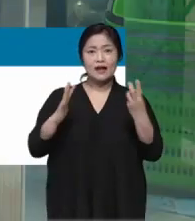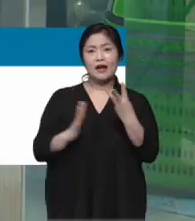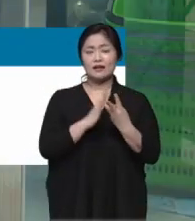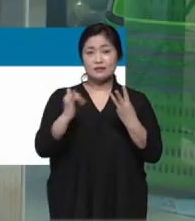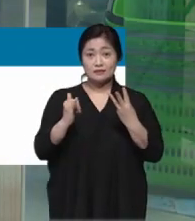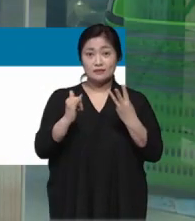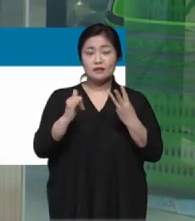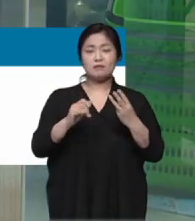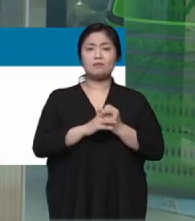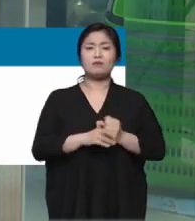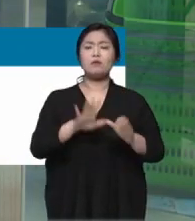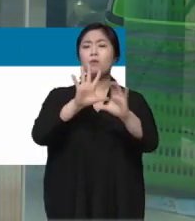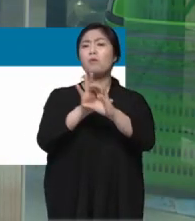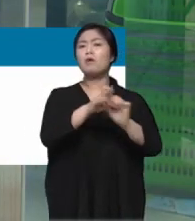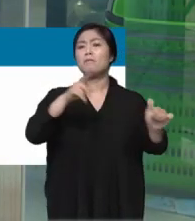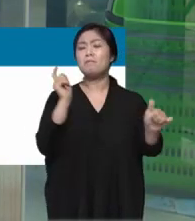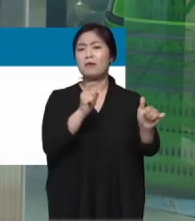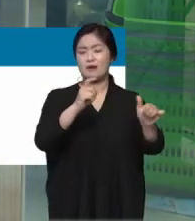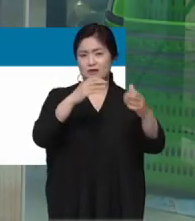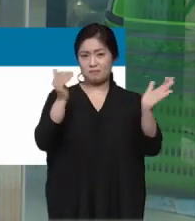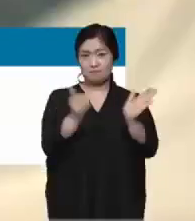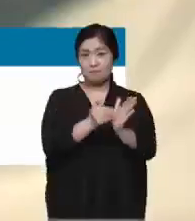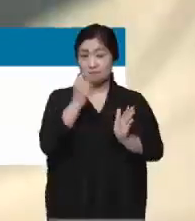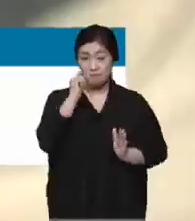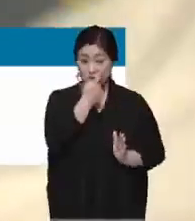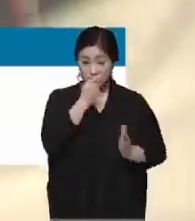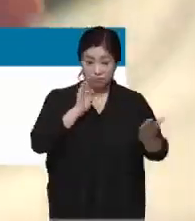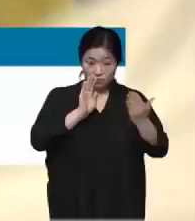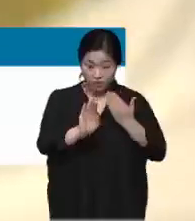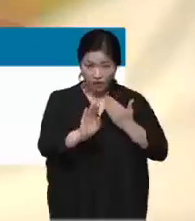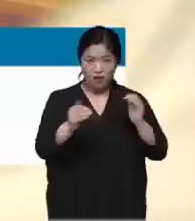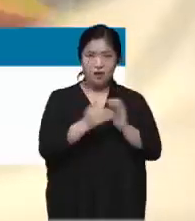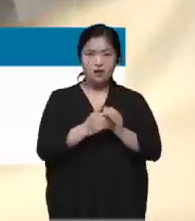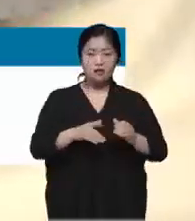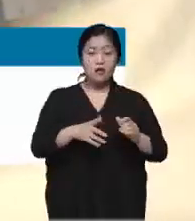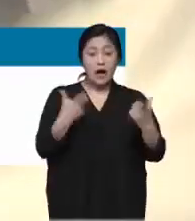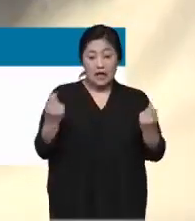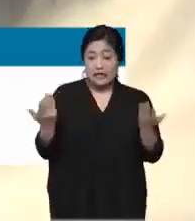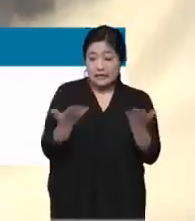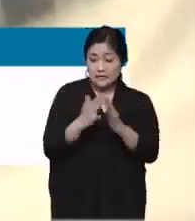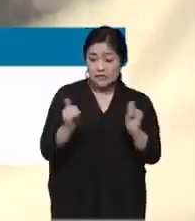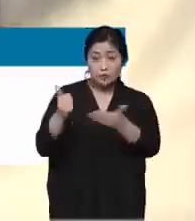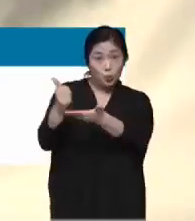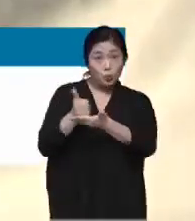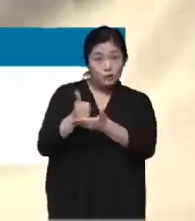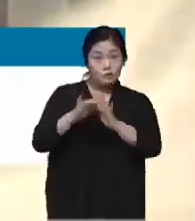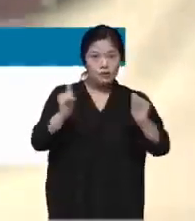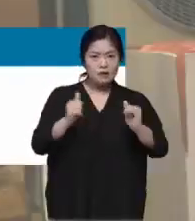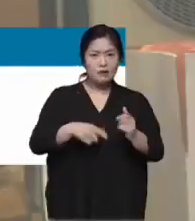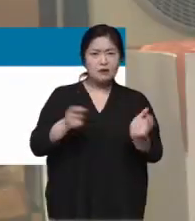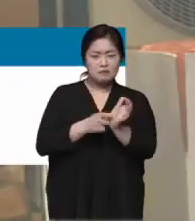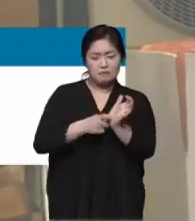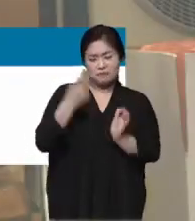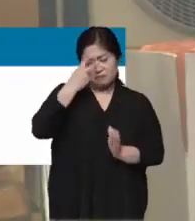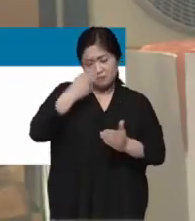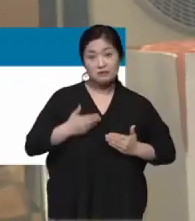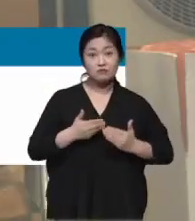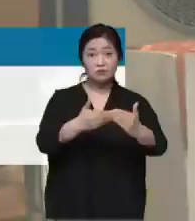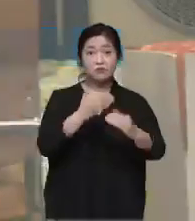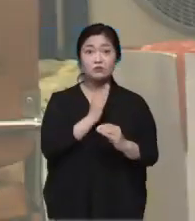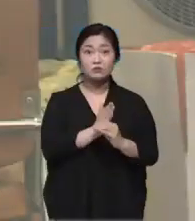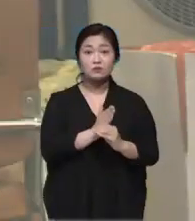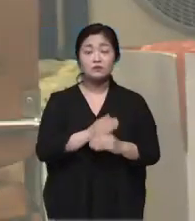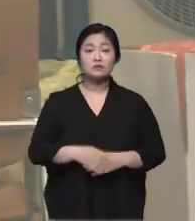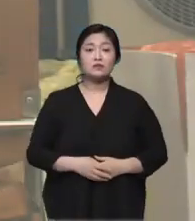가족 등 3명이 코로나19 양성 판정을 받으면서 동료 직원들과 손님 등이 긴급검사를 받고 있습니다.